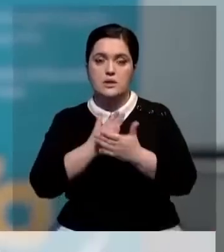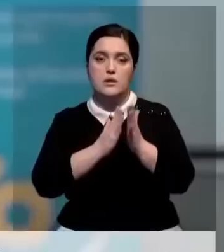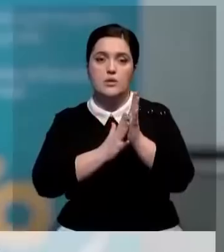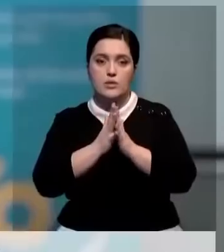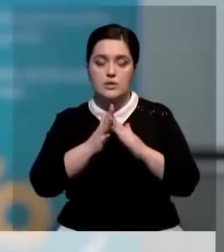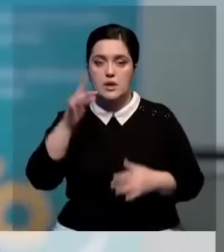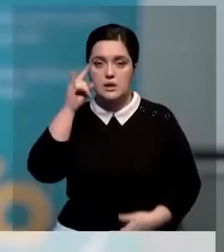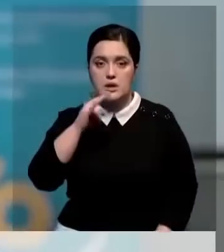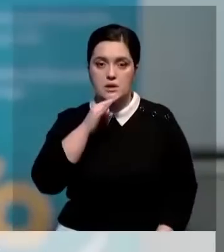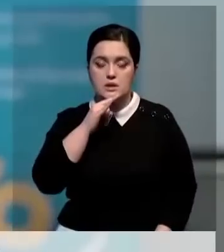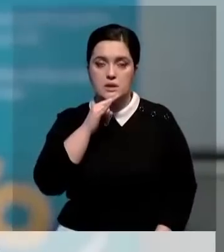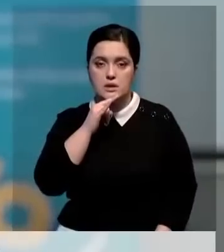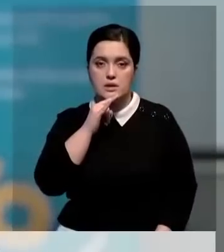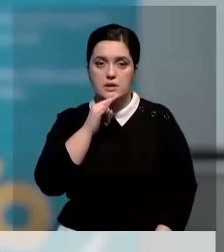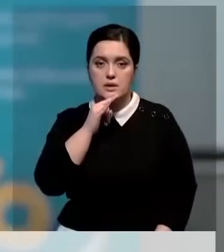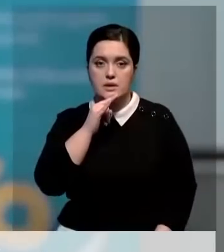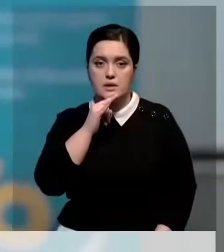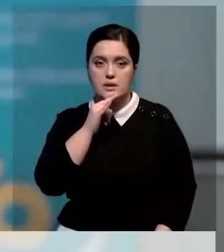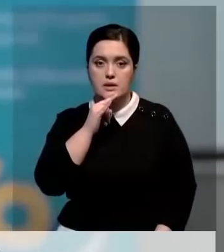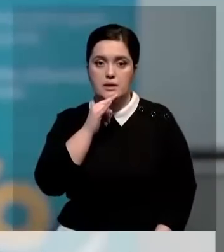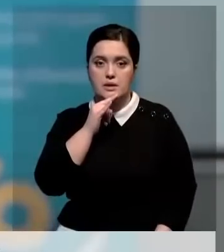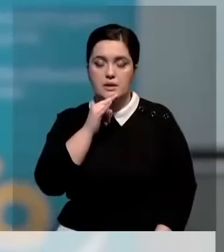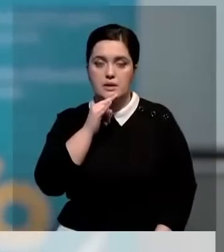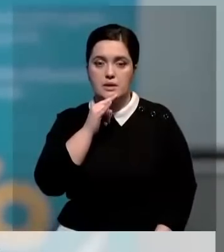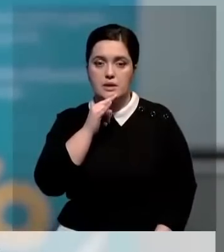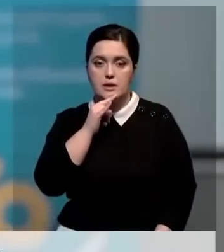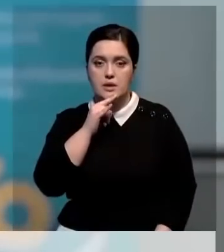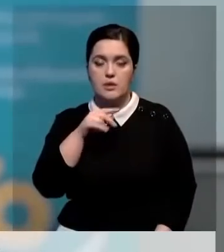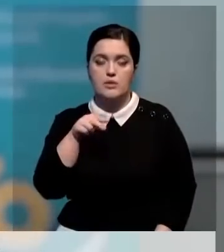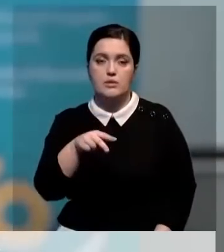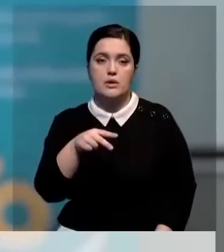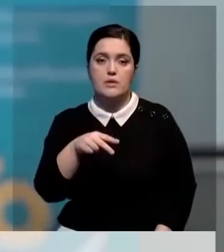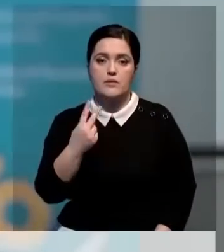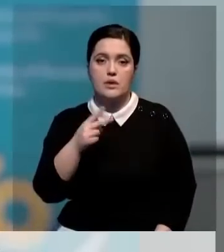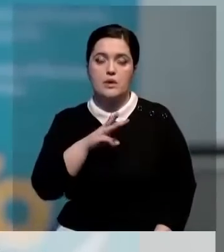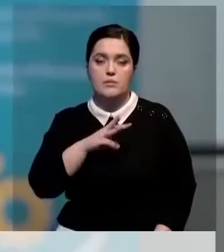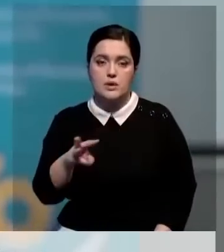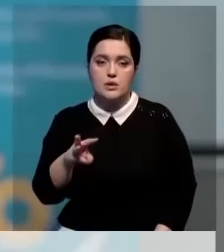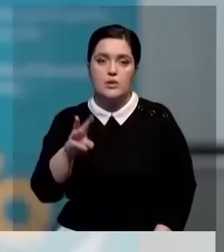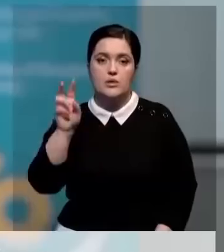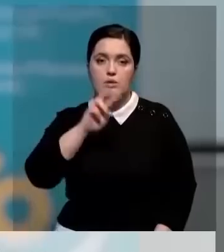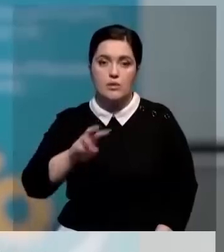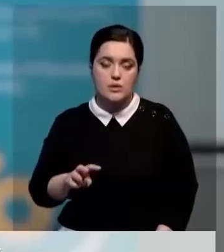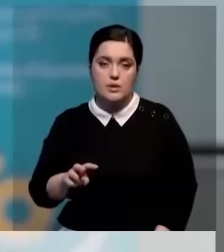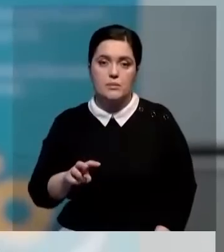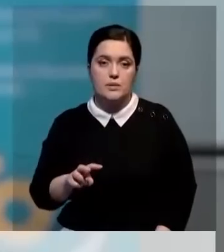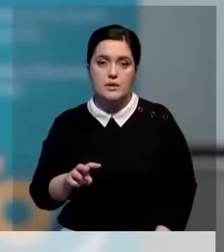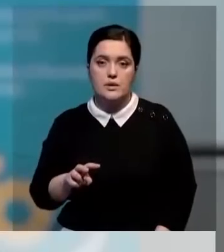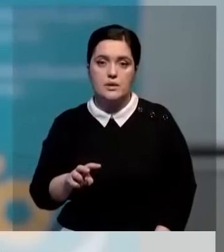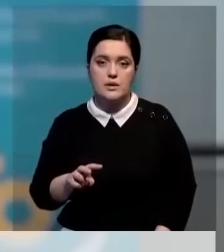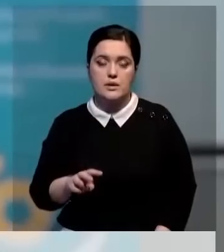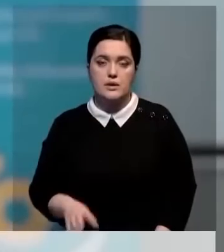Казахстанские инвестиции в этом году дошли до 22 миллионов долларов. В тем временем,